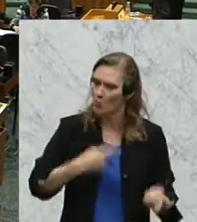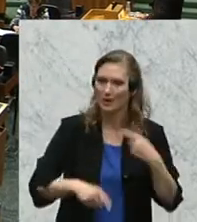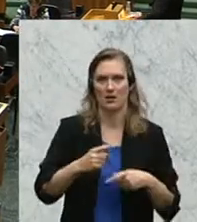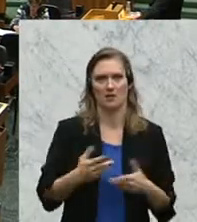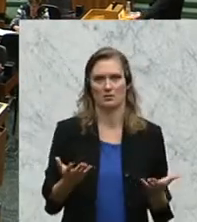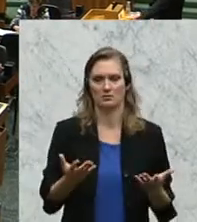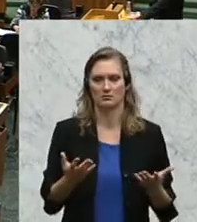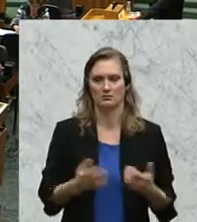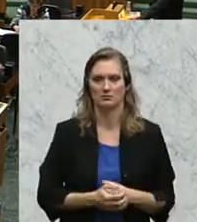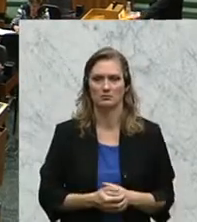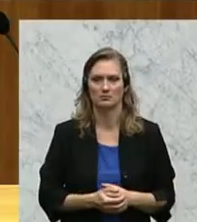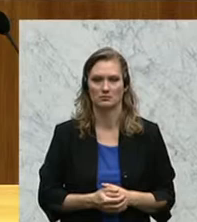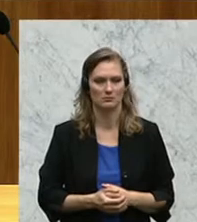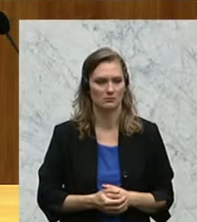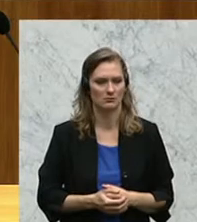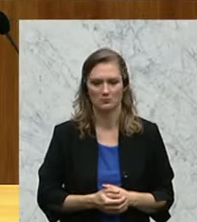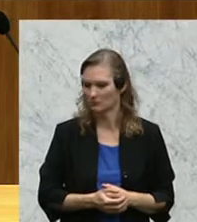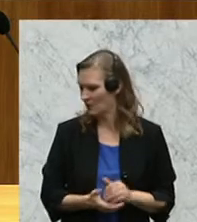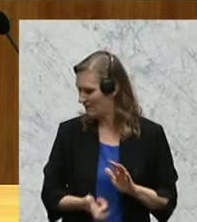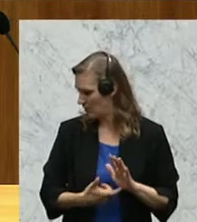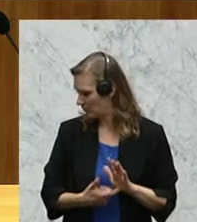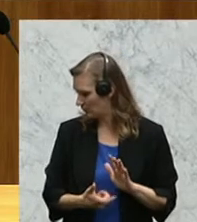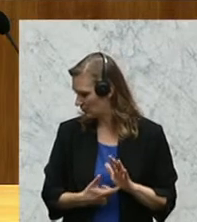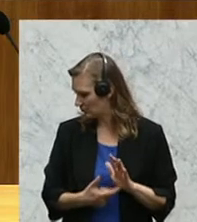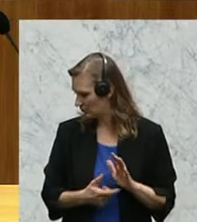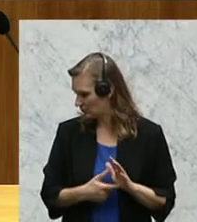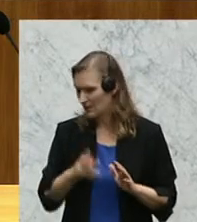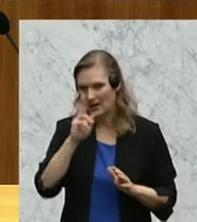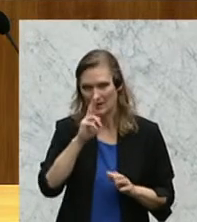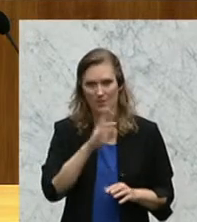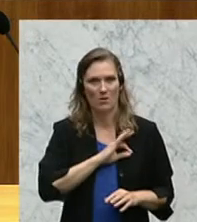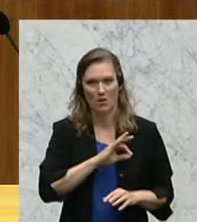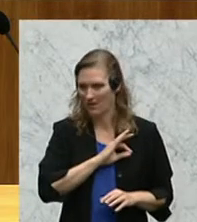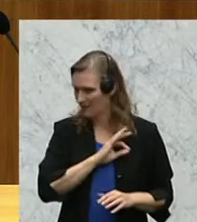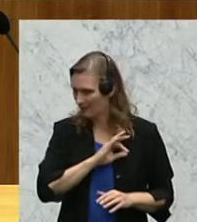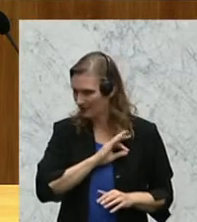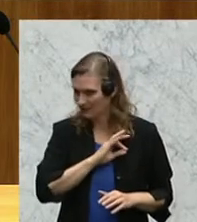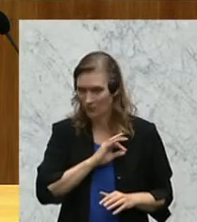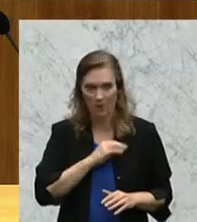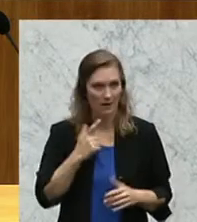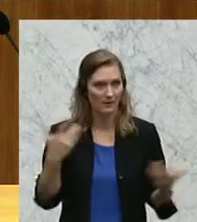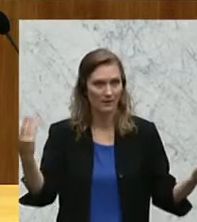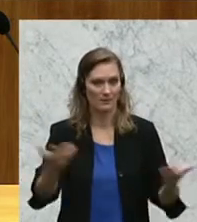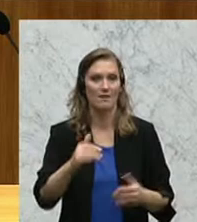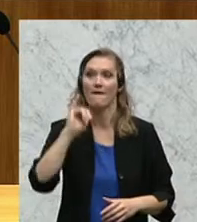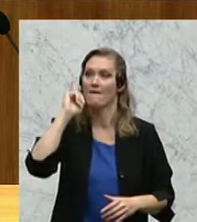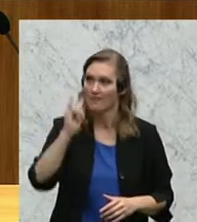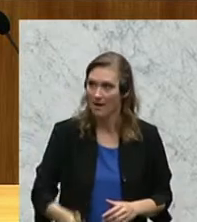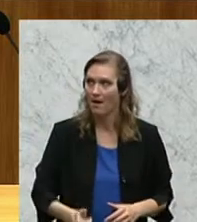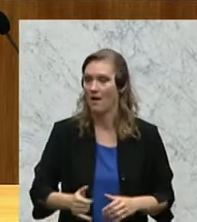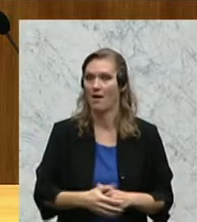Und das setzt auch voraus, meine lieben Kolleginnen und Kollegen, dass wir alle Ja sagen zu einem Untersuchungsausschuss